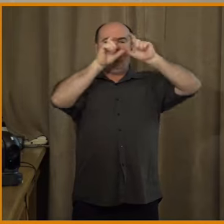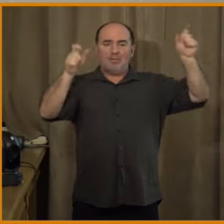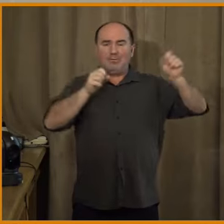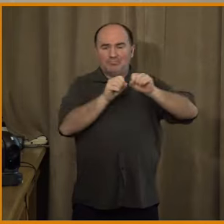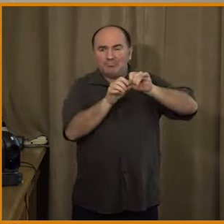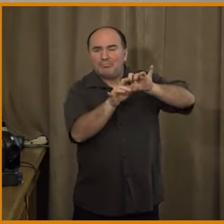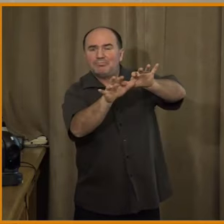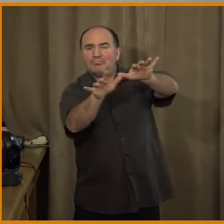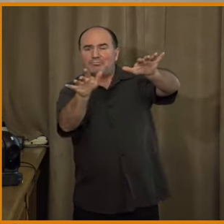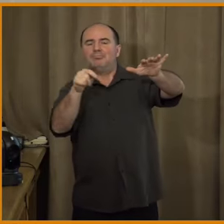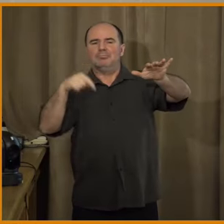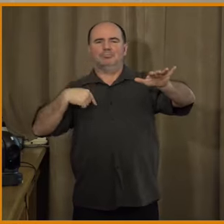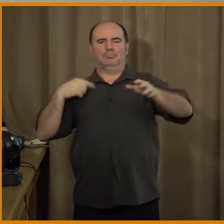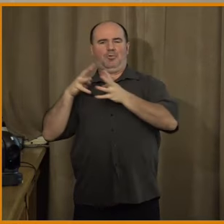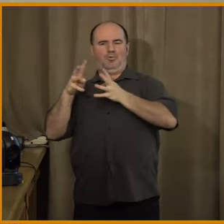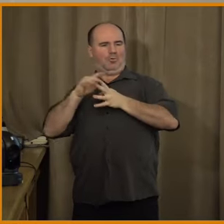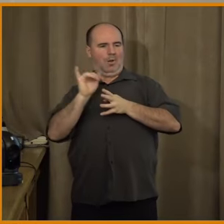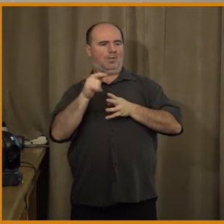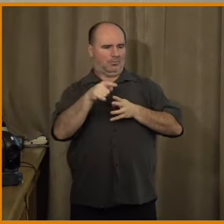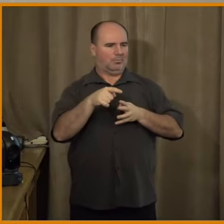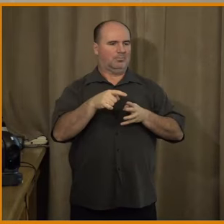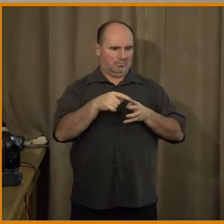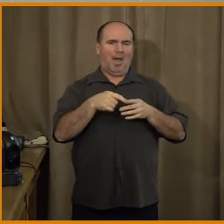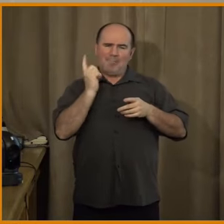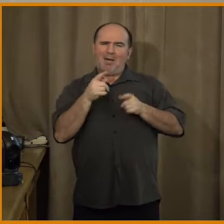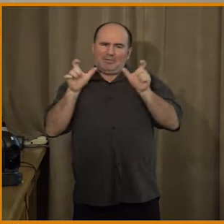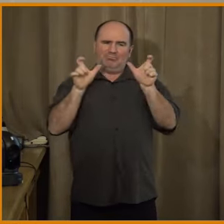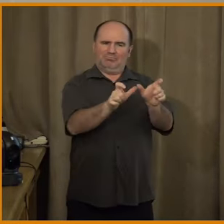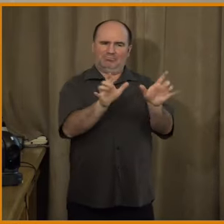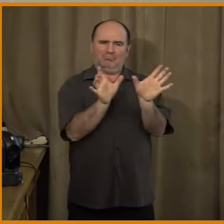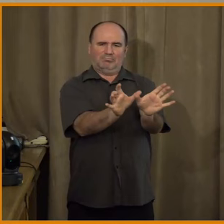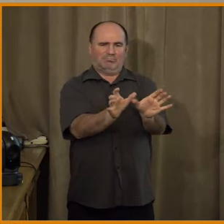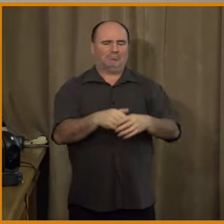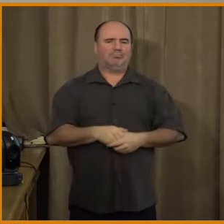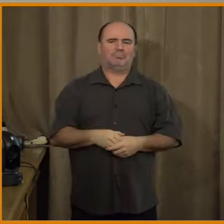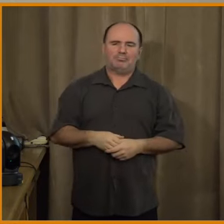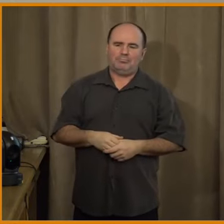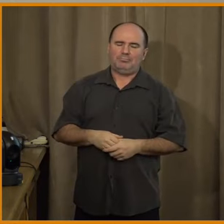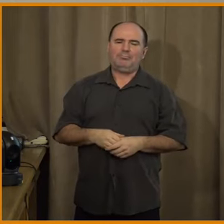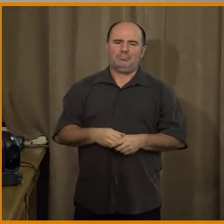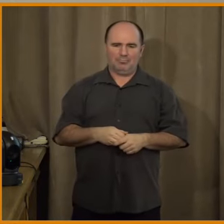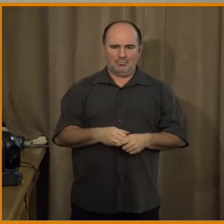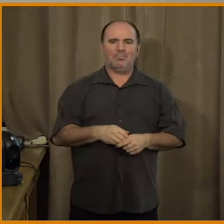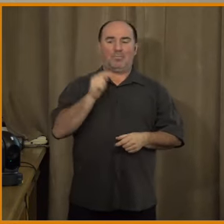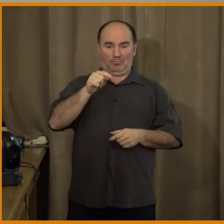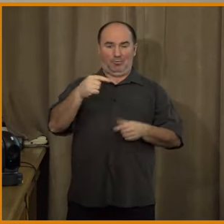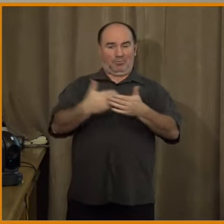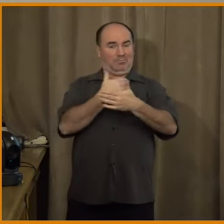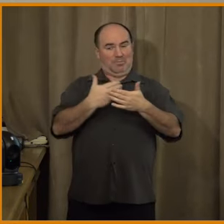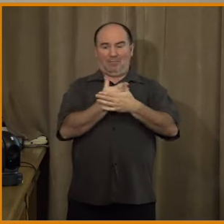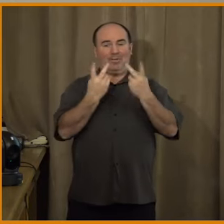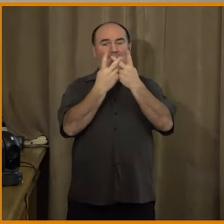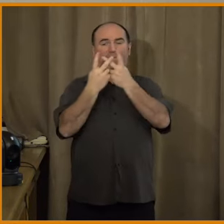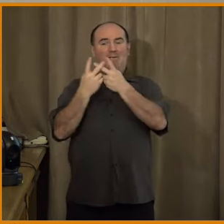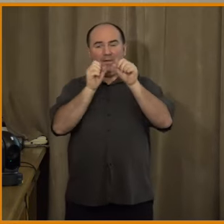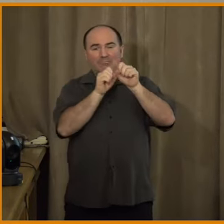šíří. Ty platformy mají editoriální zodpovědnost. Prostě, co si budeme povídat, tohle jsou zpravodajské sítě, zpravodajské weby. I když se